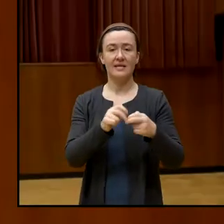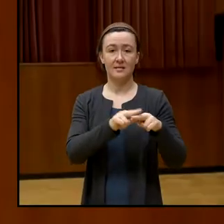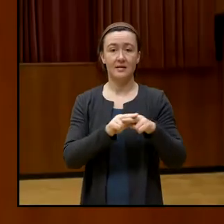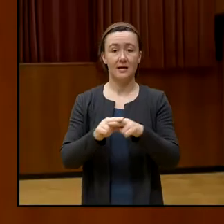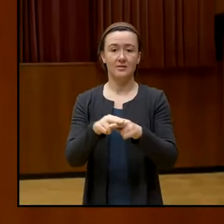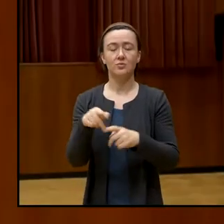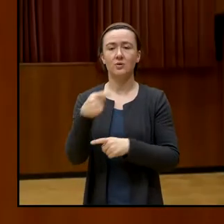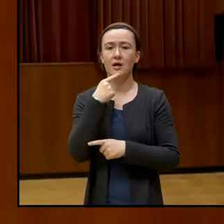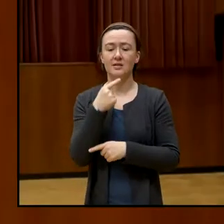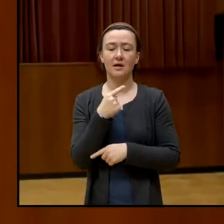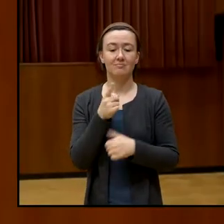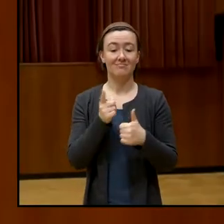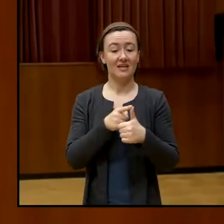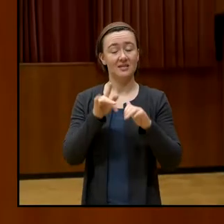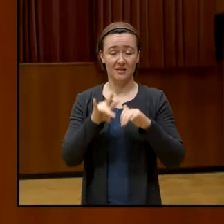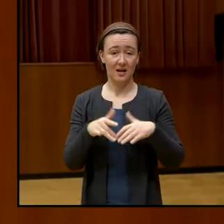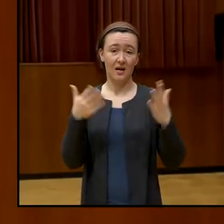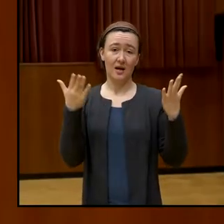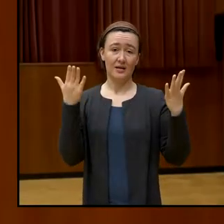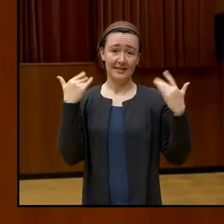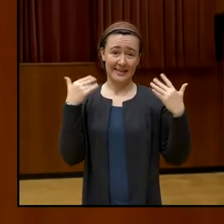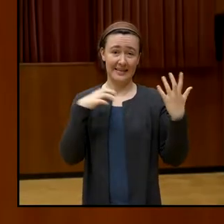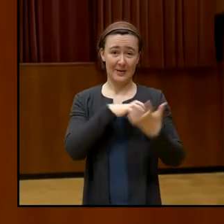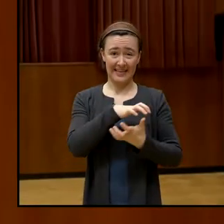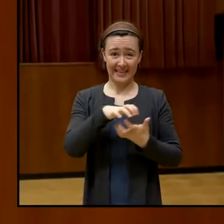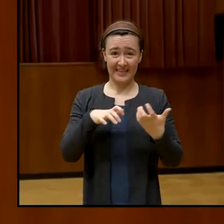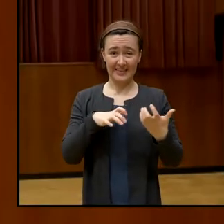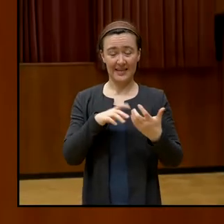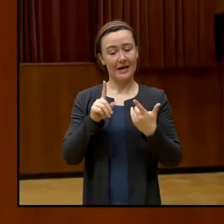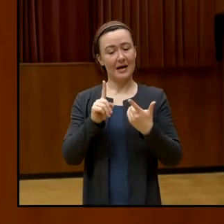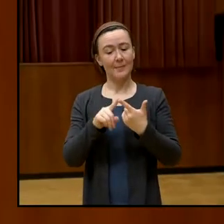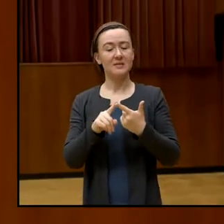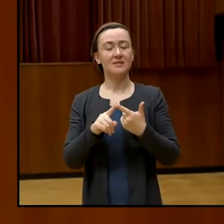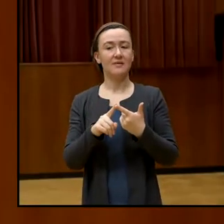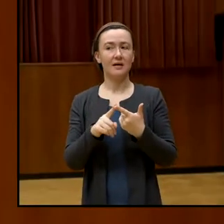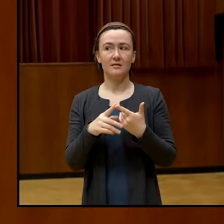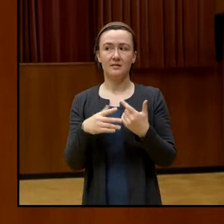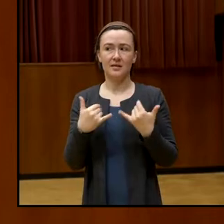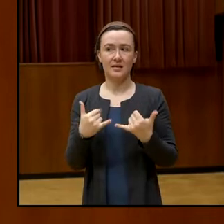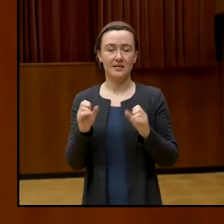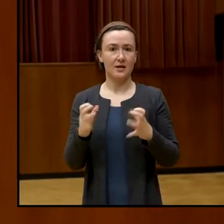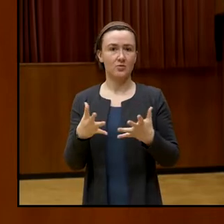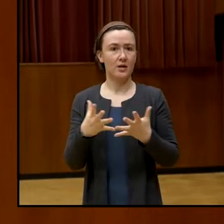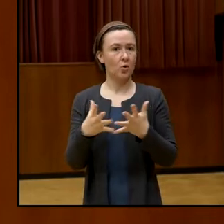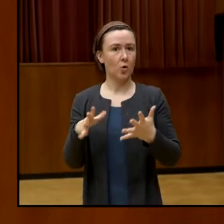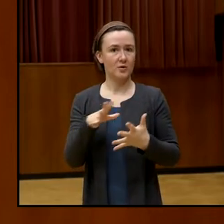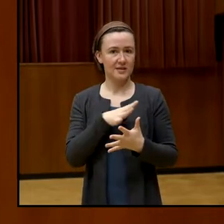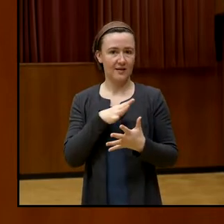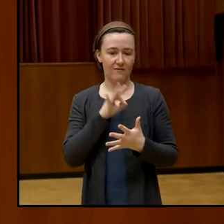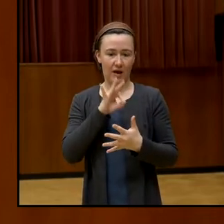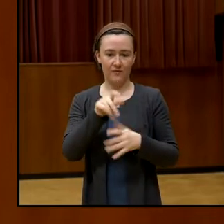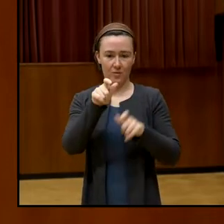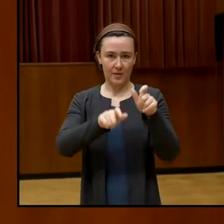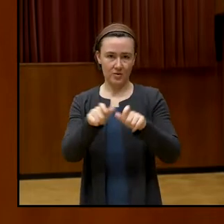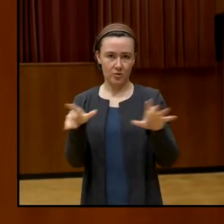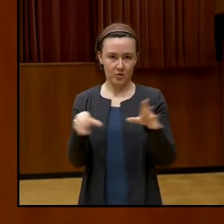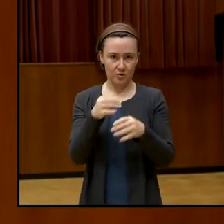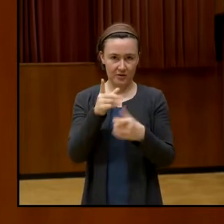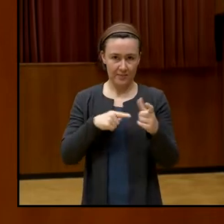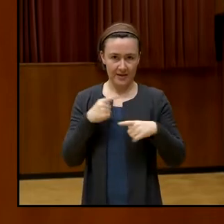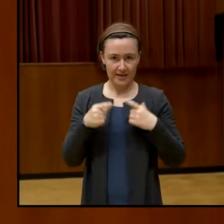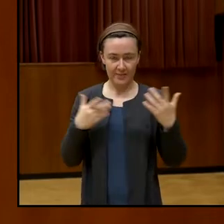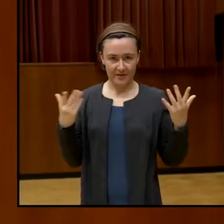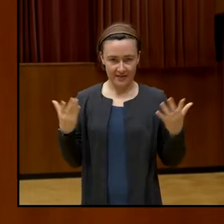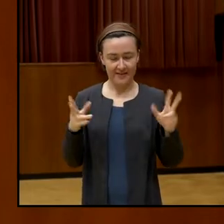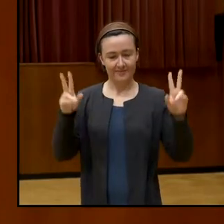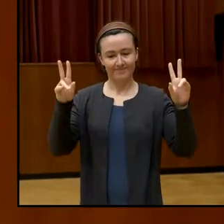Klimakrise ist die größte Gefahr für das Zusammenleben der Menschheit heute die sogenannte